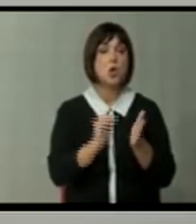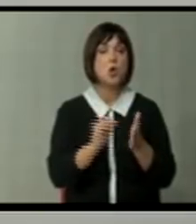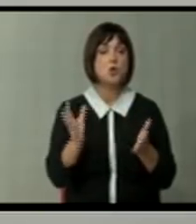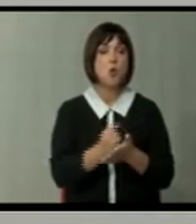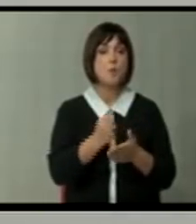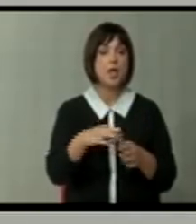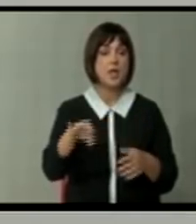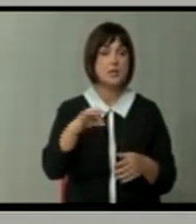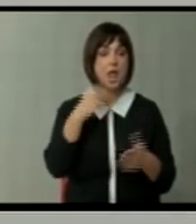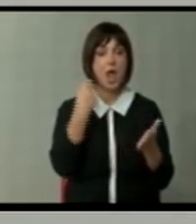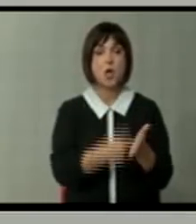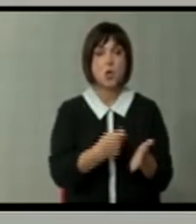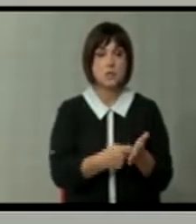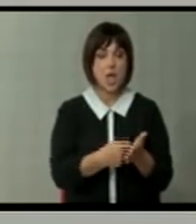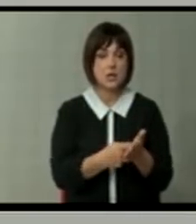единствено како награда